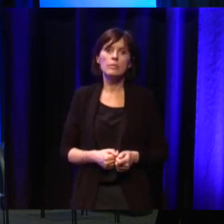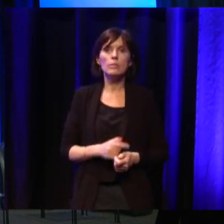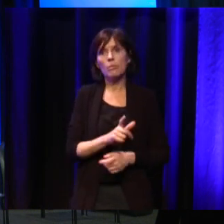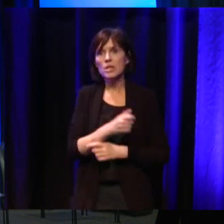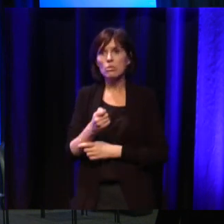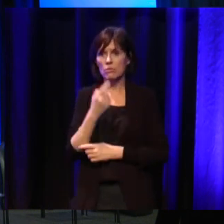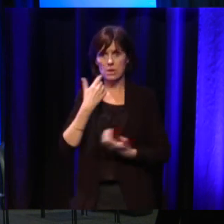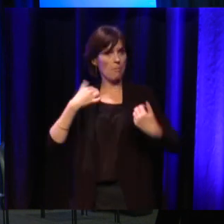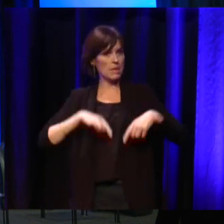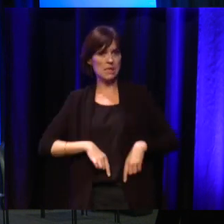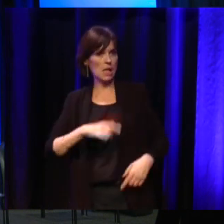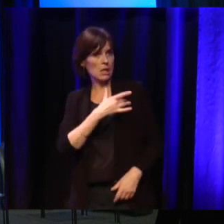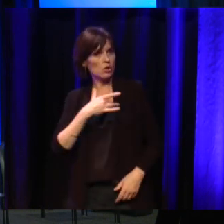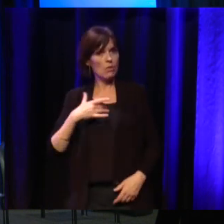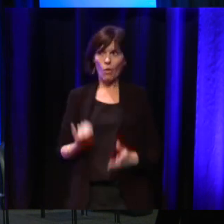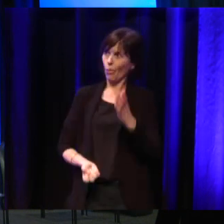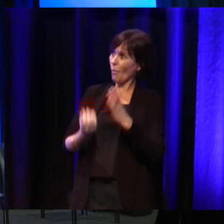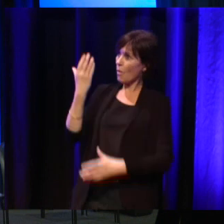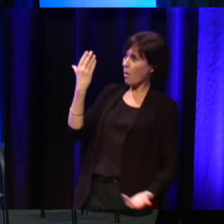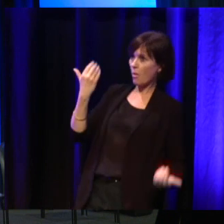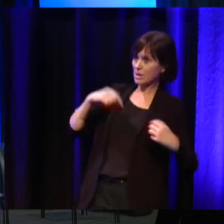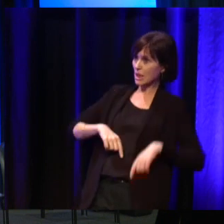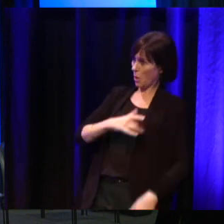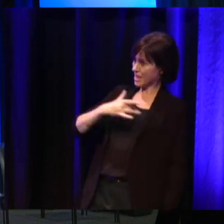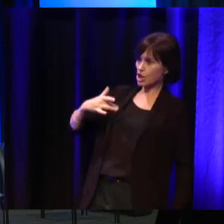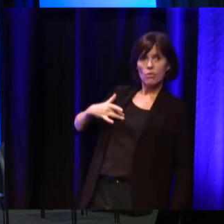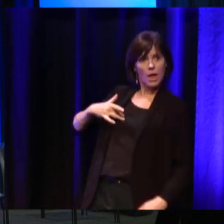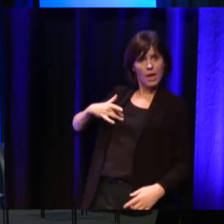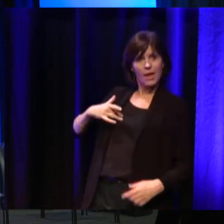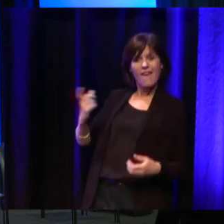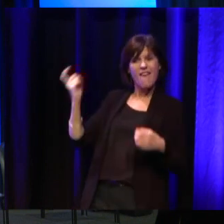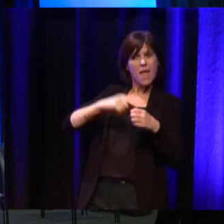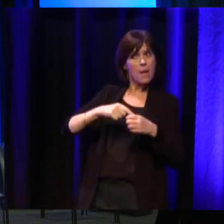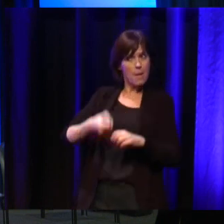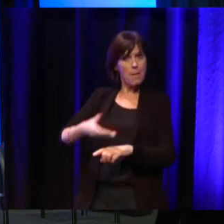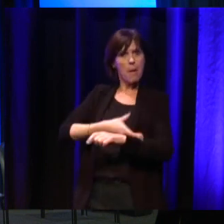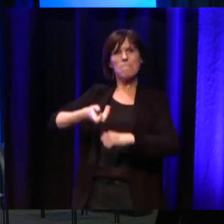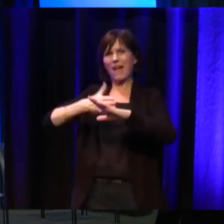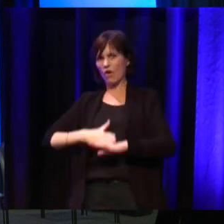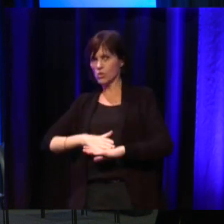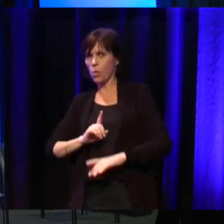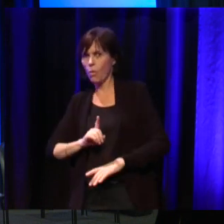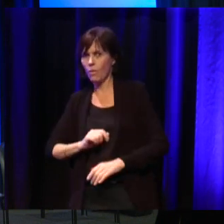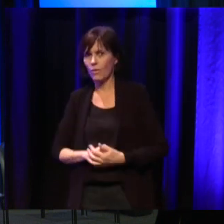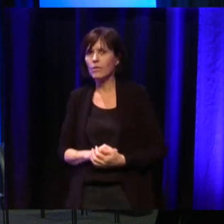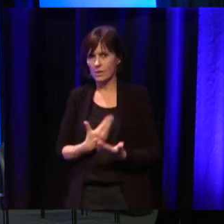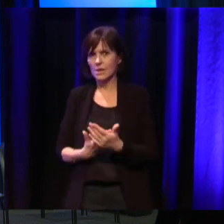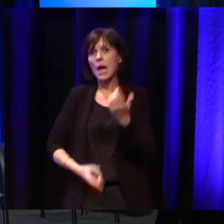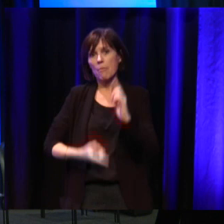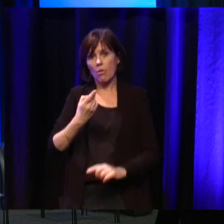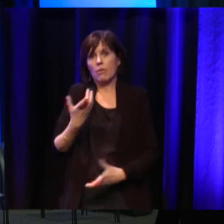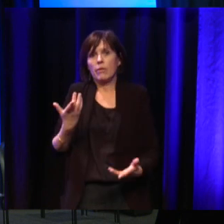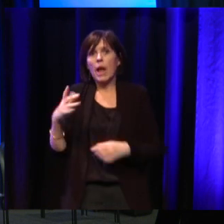le ministère de la Santé, le nouveau ministère de la Santé s'appelle le ministère de la Santé et de la prévention. C'est un point important, mais il faut pouvoir le financer.